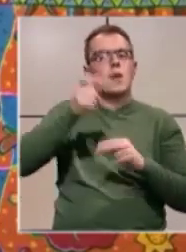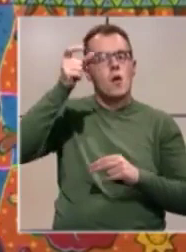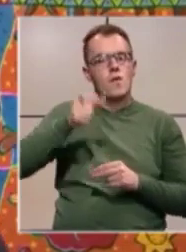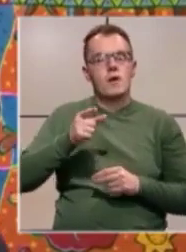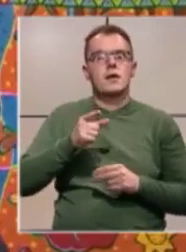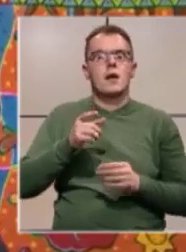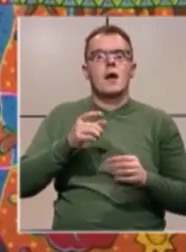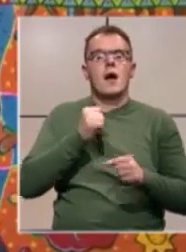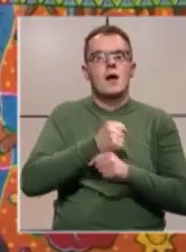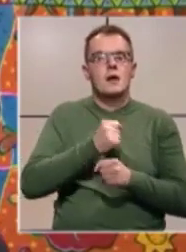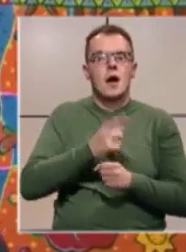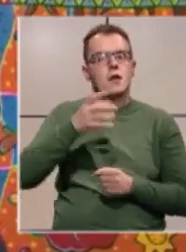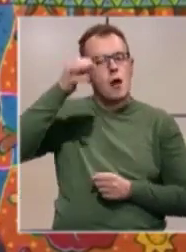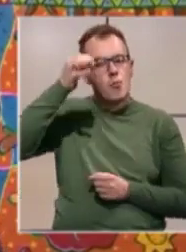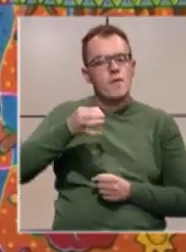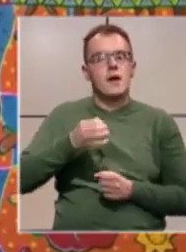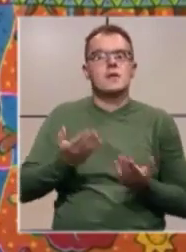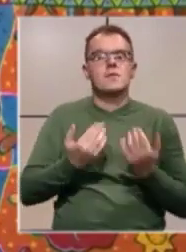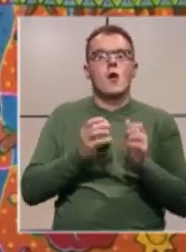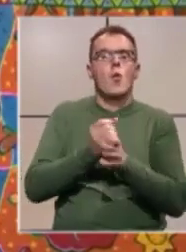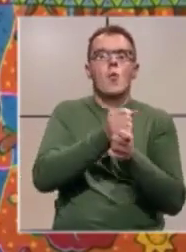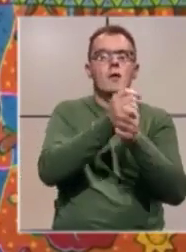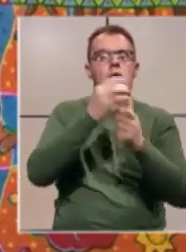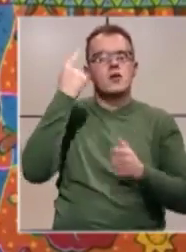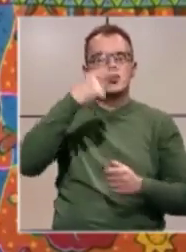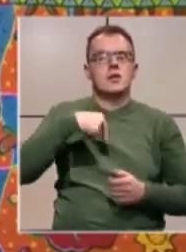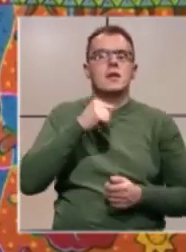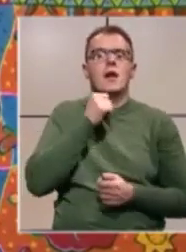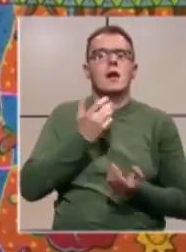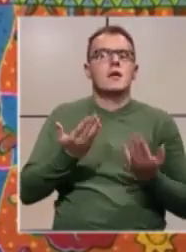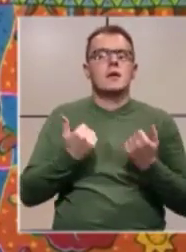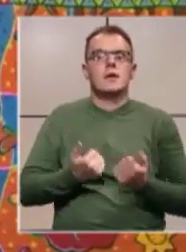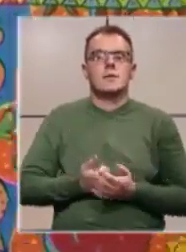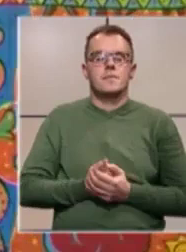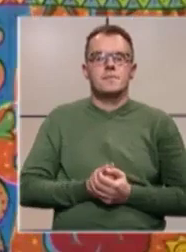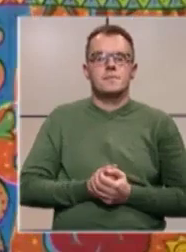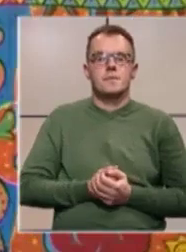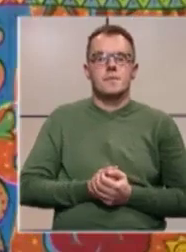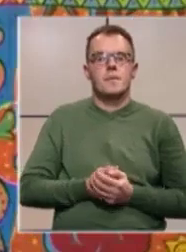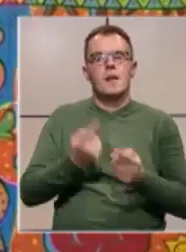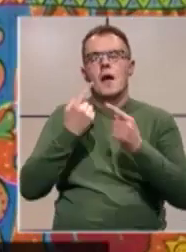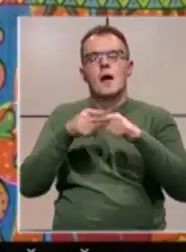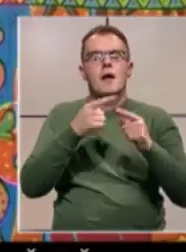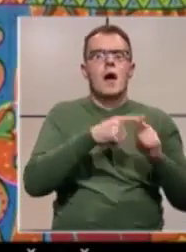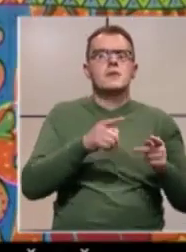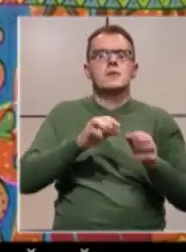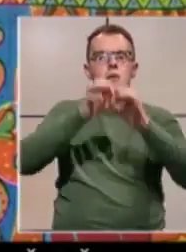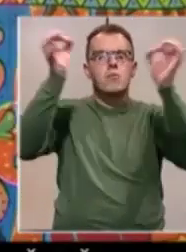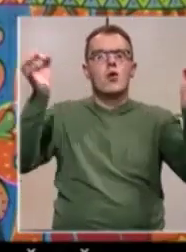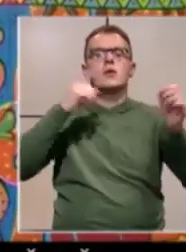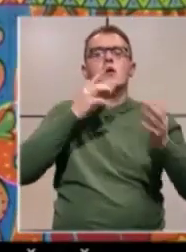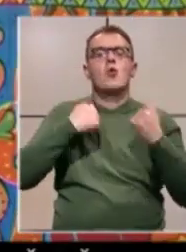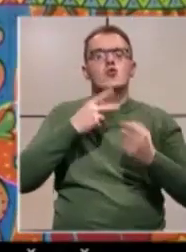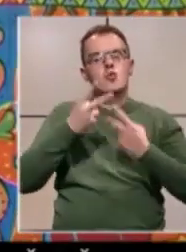rada, povjerenstava, upravljačkih tijela i dotacije političkim strankama. Razni projekti koji su predviđeni